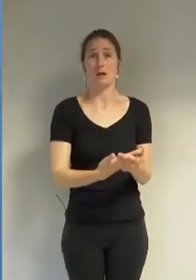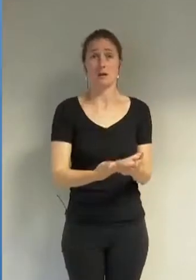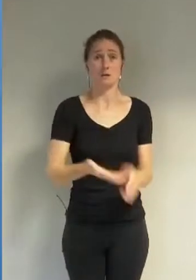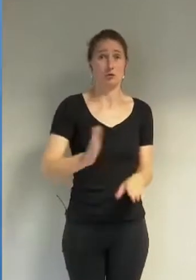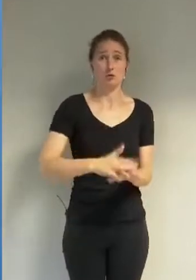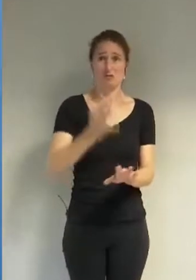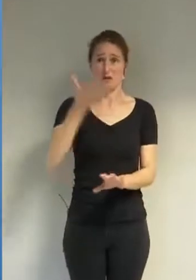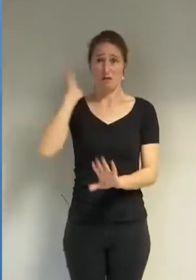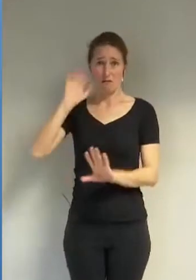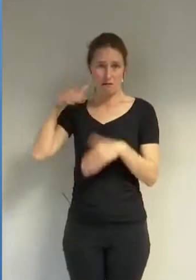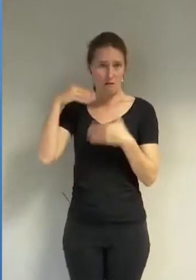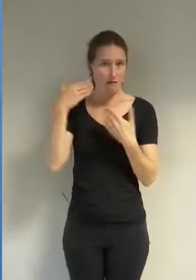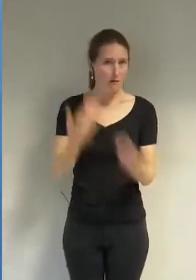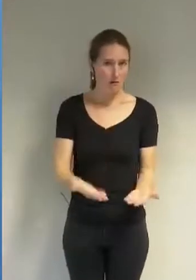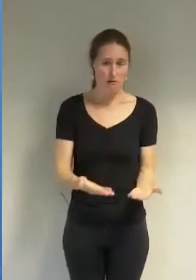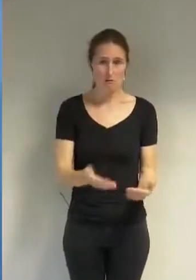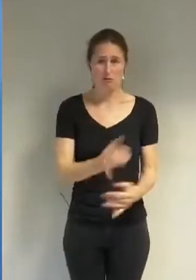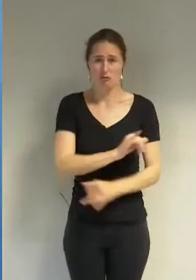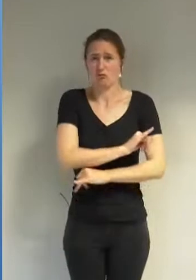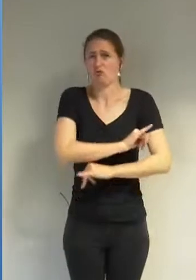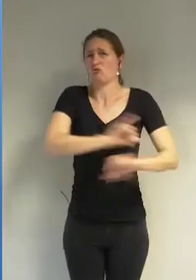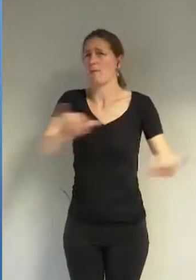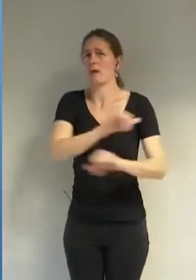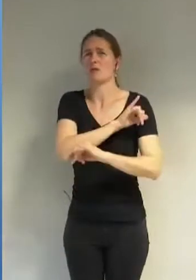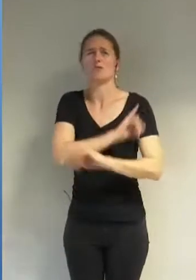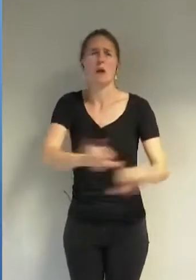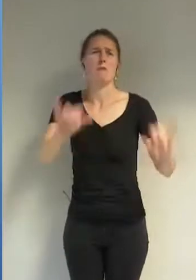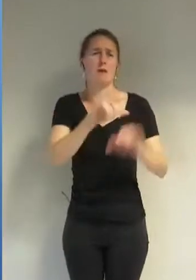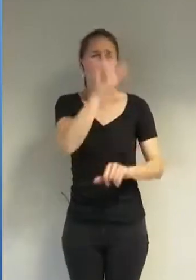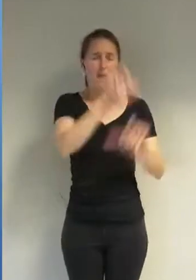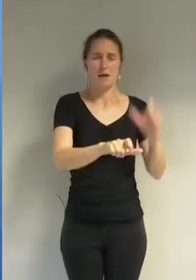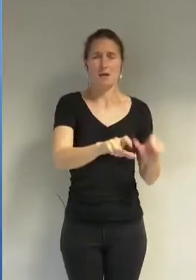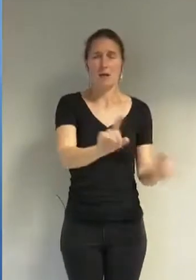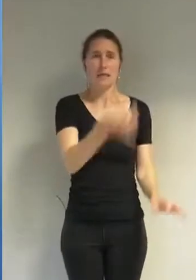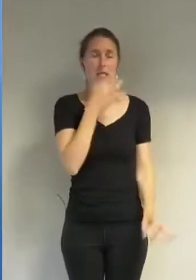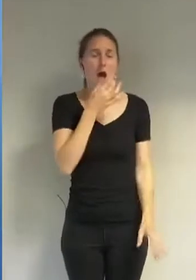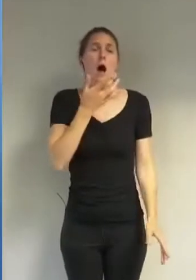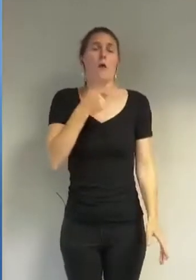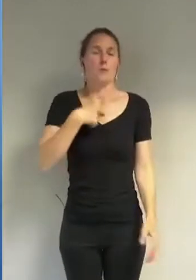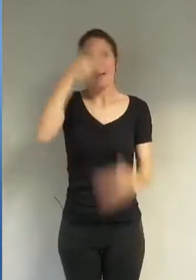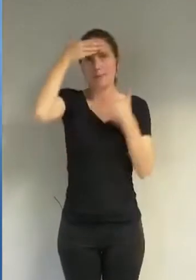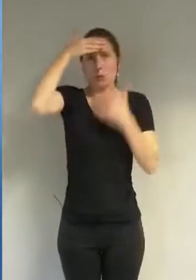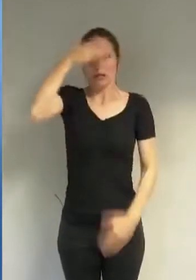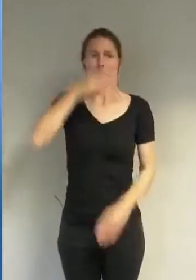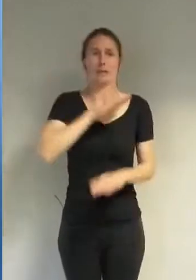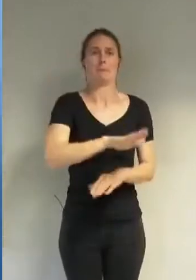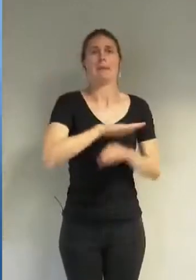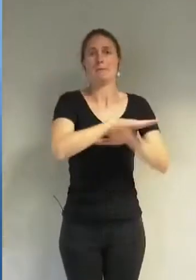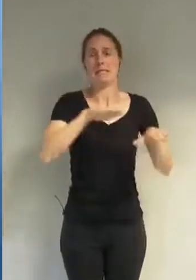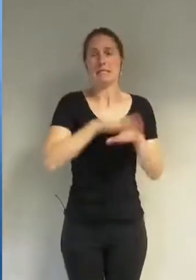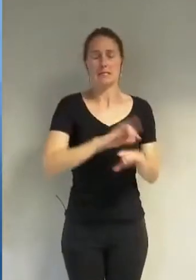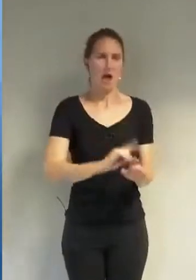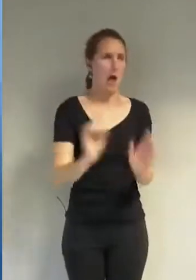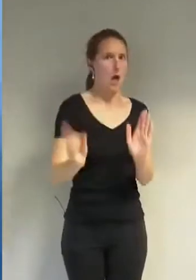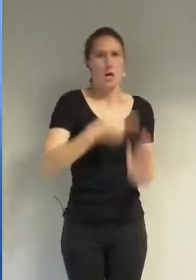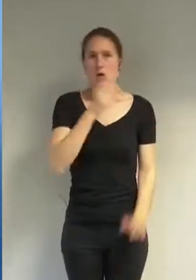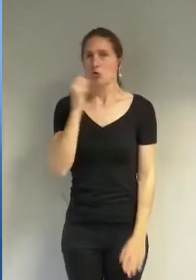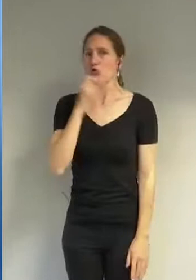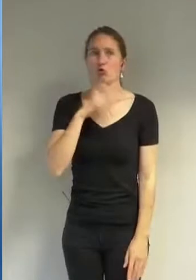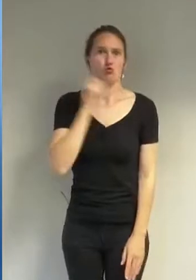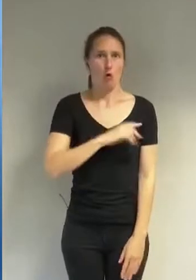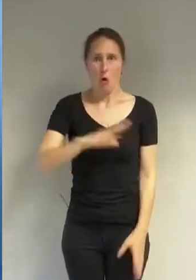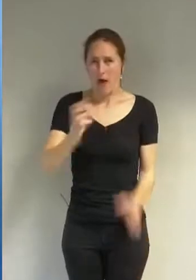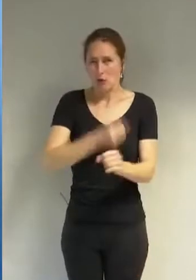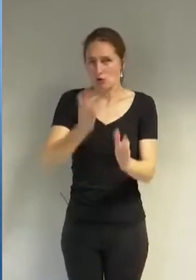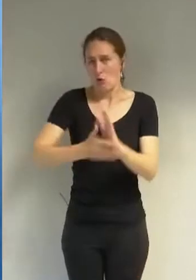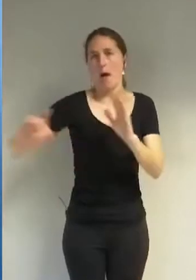mandat, un ne m'a dit « Le burkini est un enjeu fondamental pour moi. Vite, c'est une urgence, Mme Chalas. Personne.